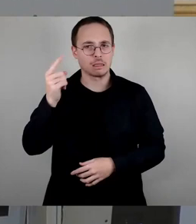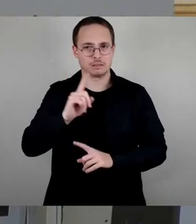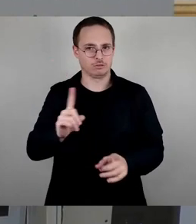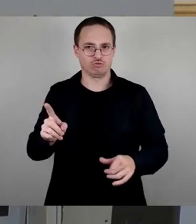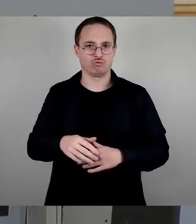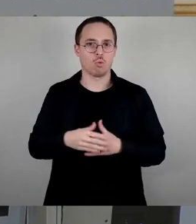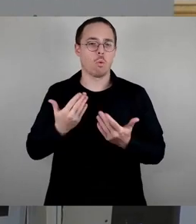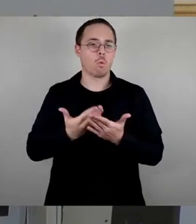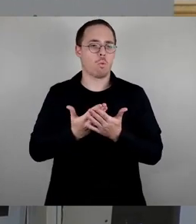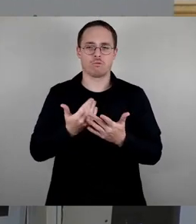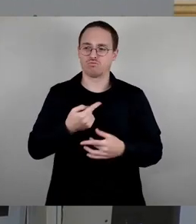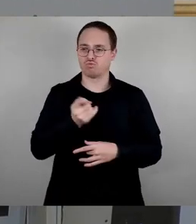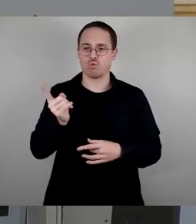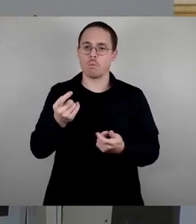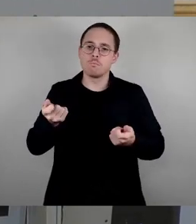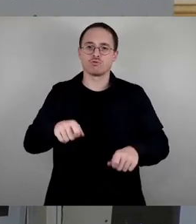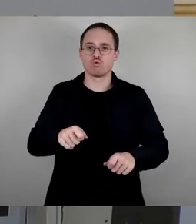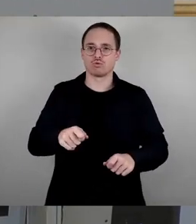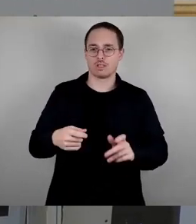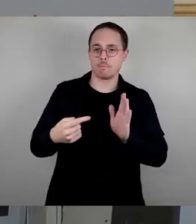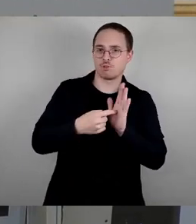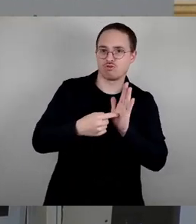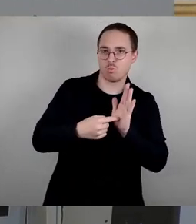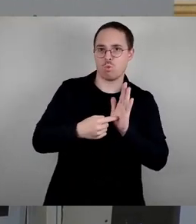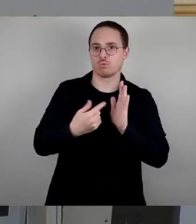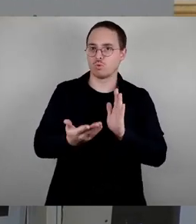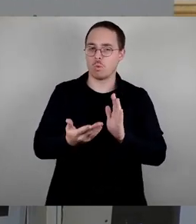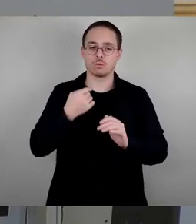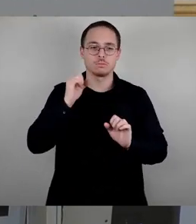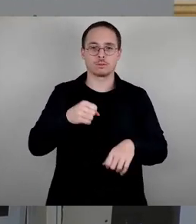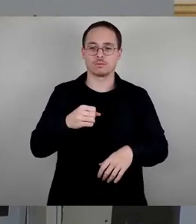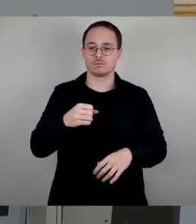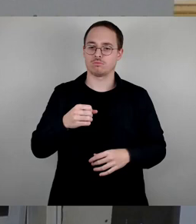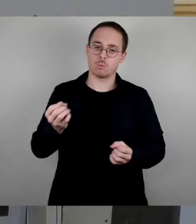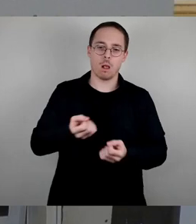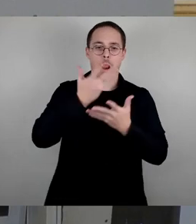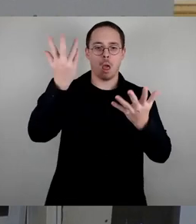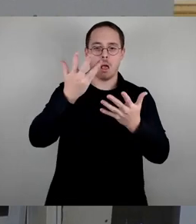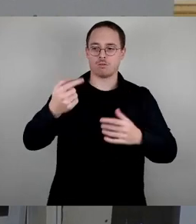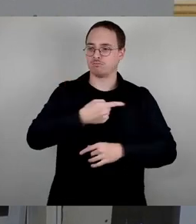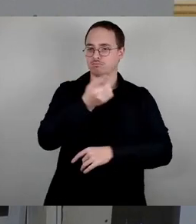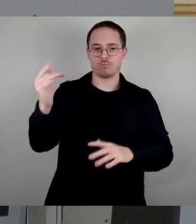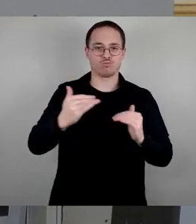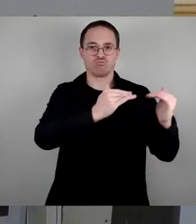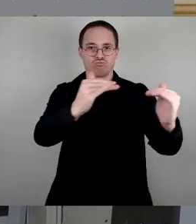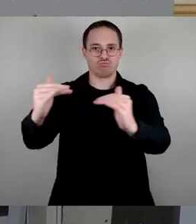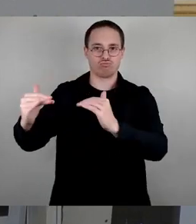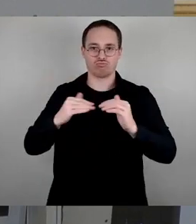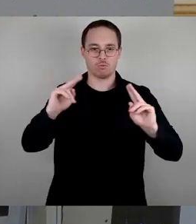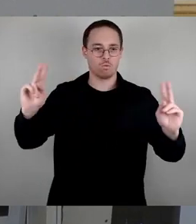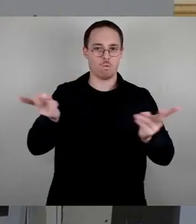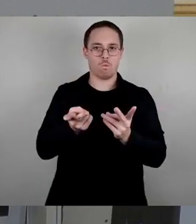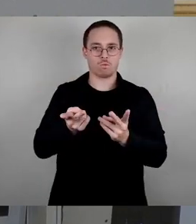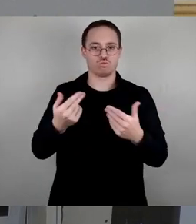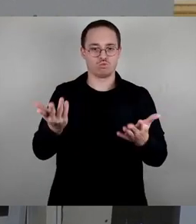gesendet werden, dass der Stadtrat zumindest sich dieser Sache bekennt und auch die Stadtverwaltung, die sich ja auch presseöffentlich dazu